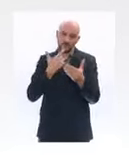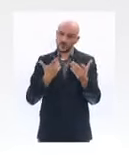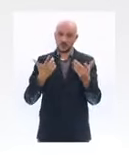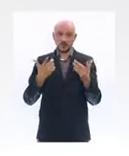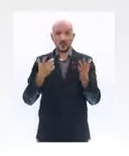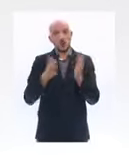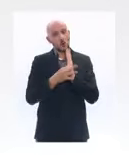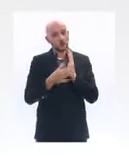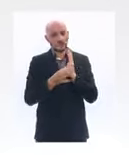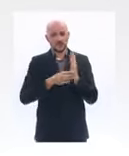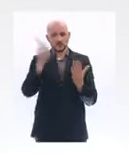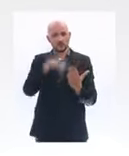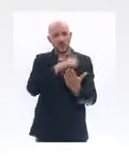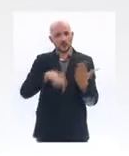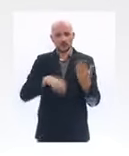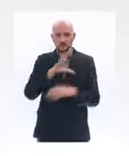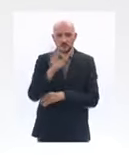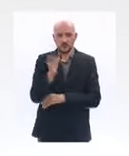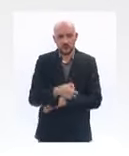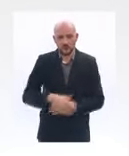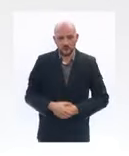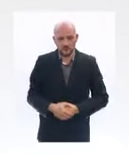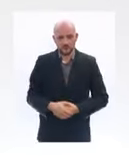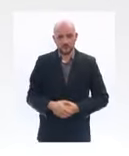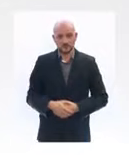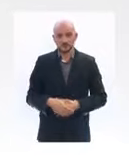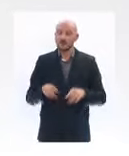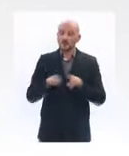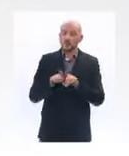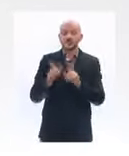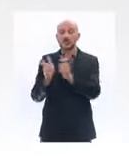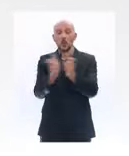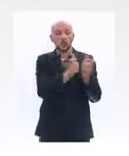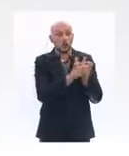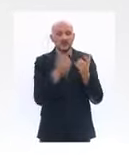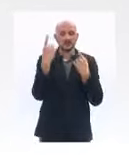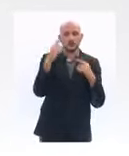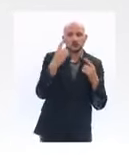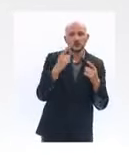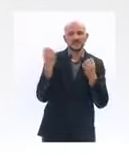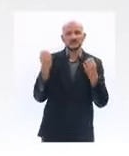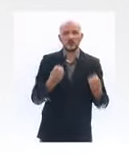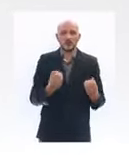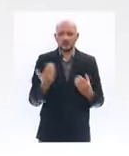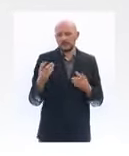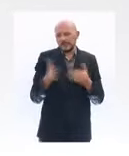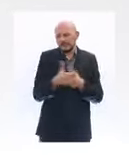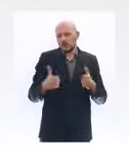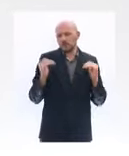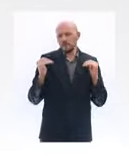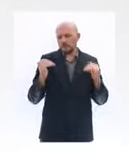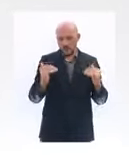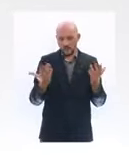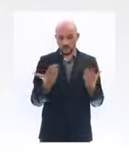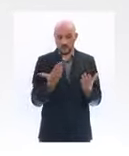de leurs cotisations sociales. S'agissant des entreprises du tourisme, de l'événementiel, les mêmes catégories que précédemment, dès lors qu'elles